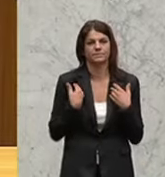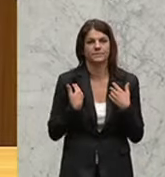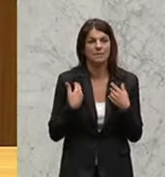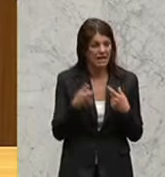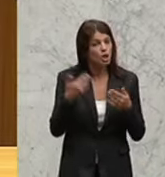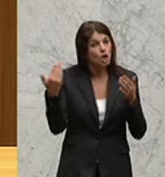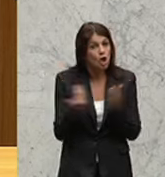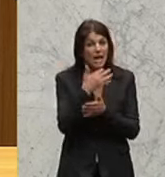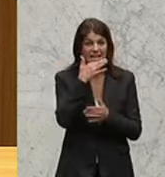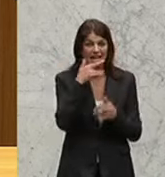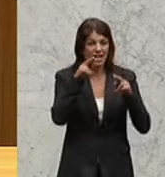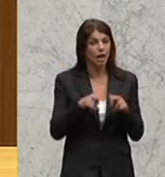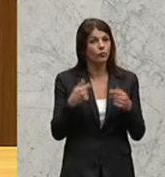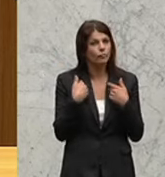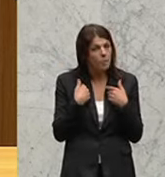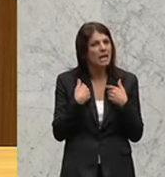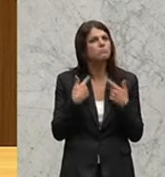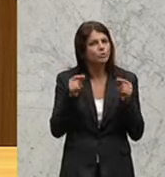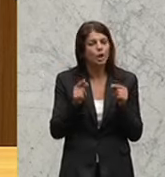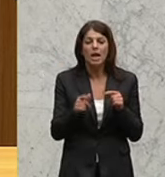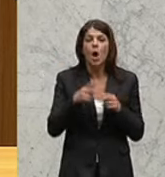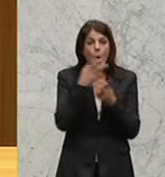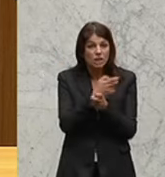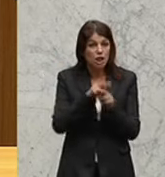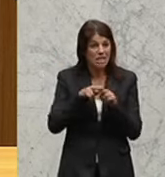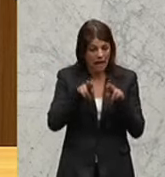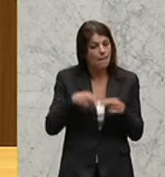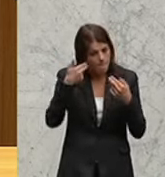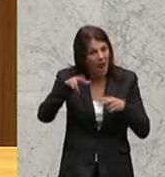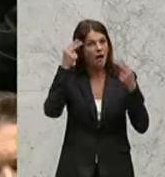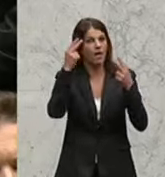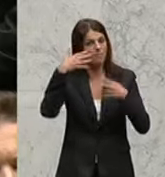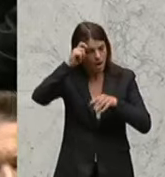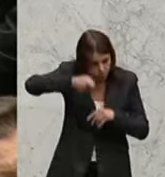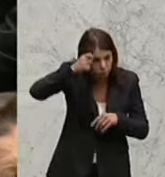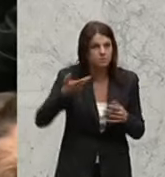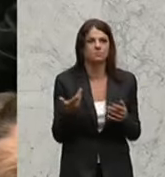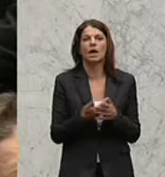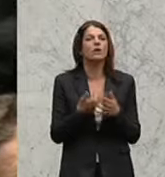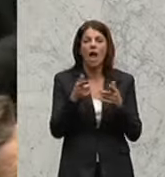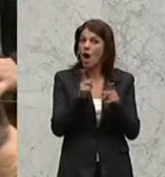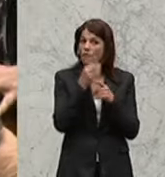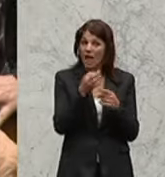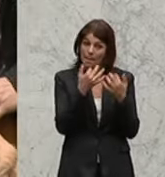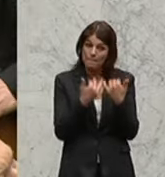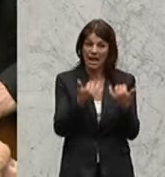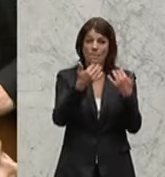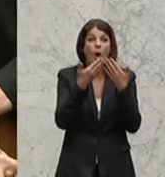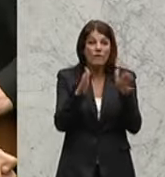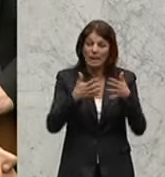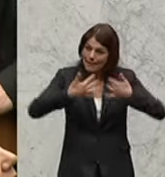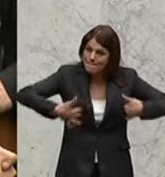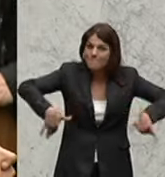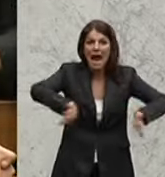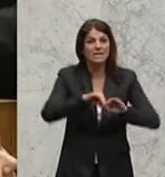als Aufwertung des österreichischen Nationalrates. Und selbstverständlich ist auch die Frage des Implenum, öffentlich alle gemeinsam